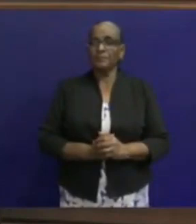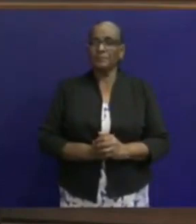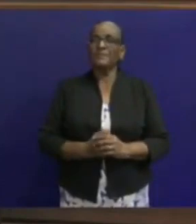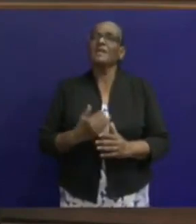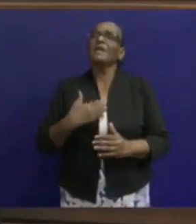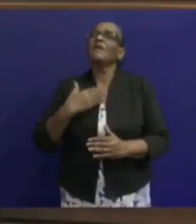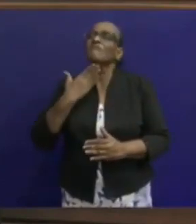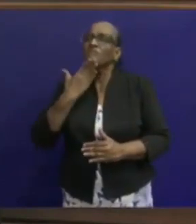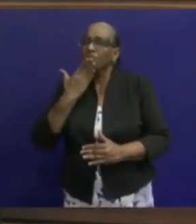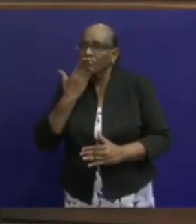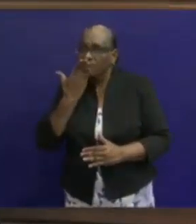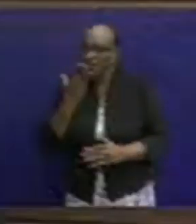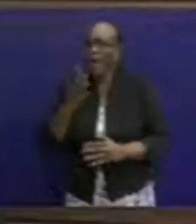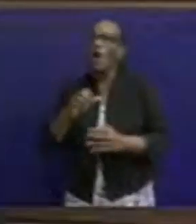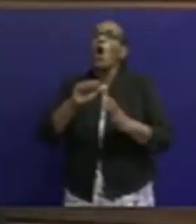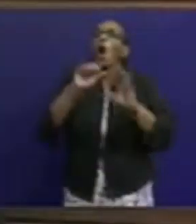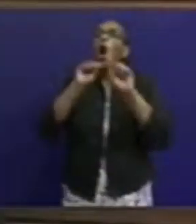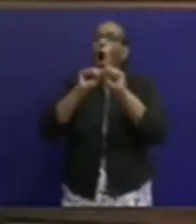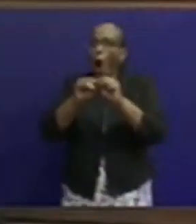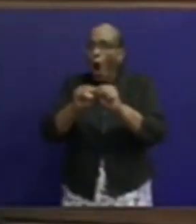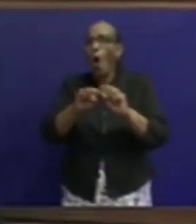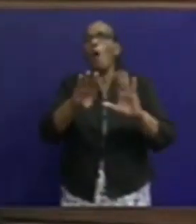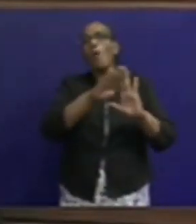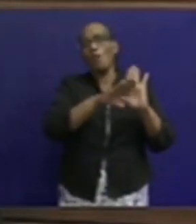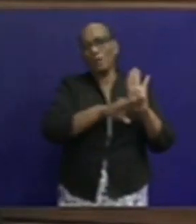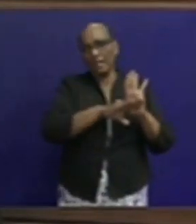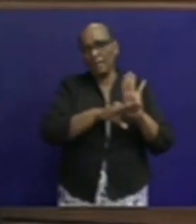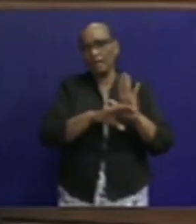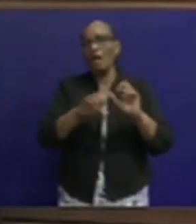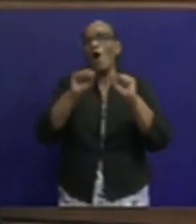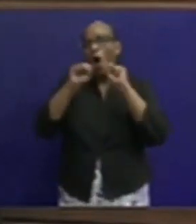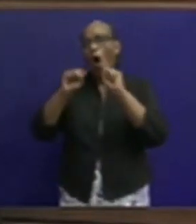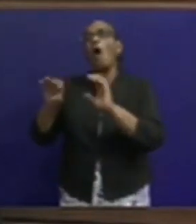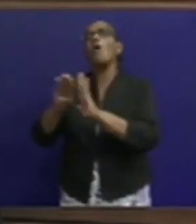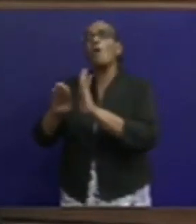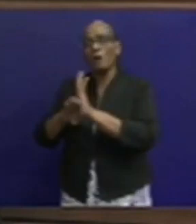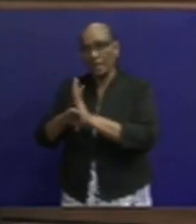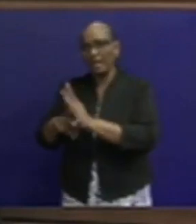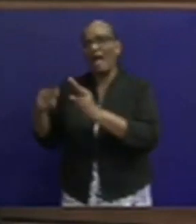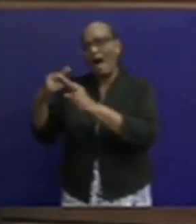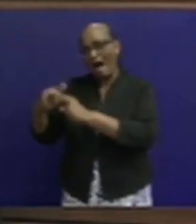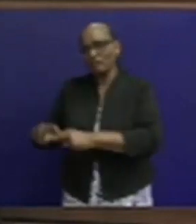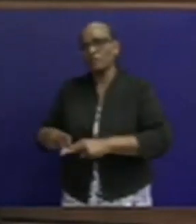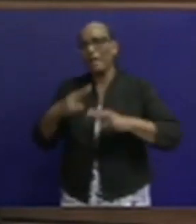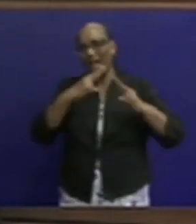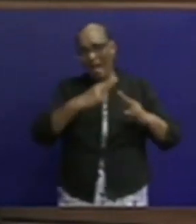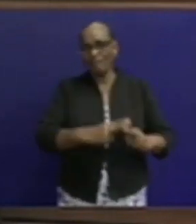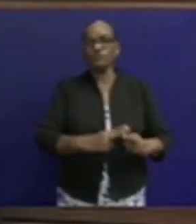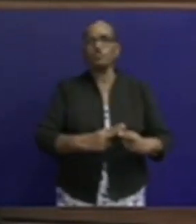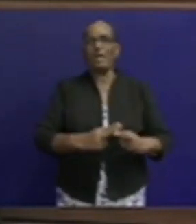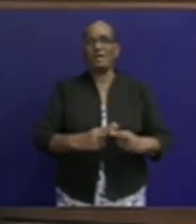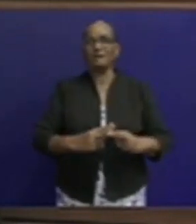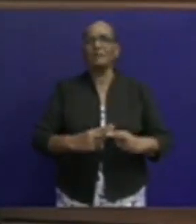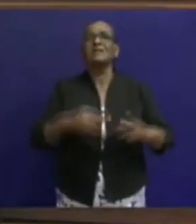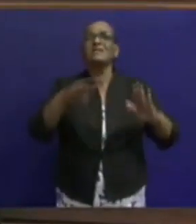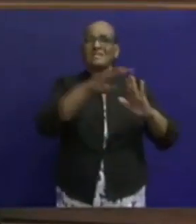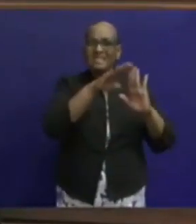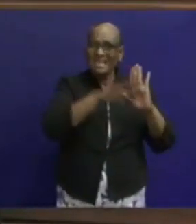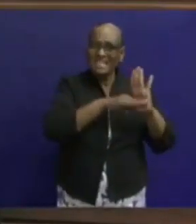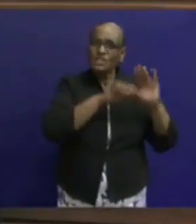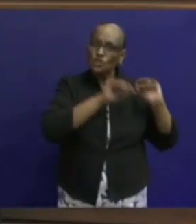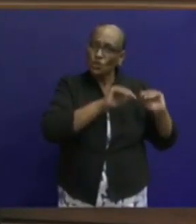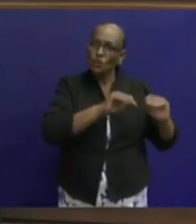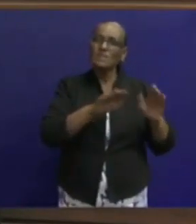Ik vraag dat u zich houdt aan datgene wat wij hebben afgesproken met u. De instructies zijn